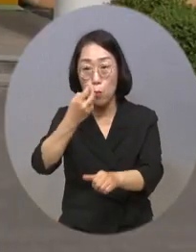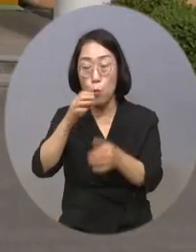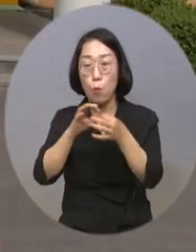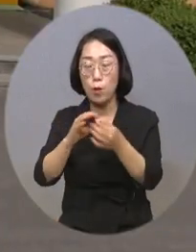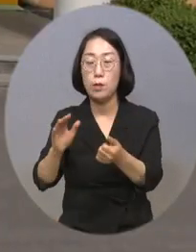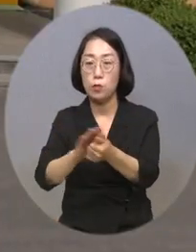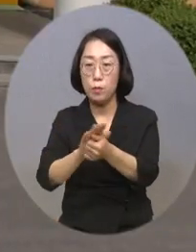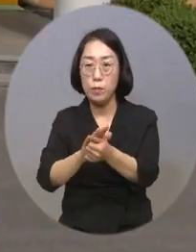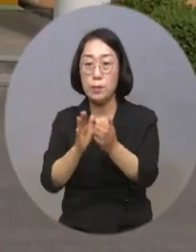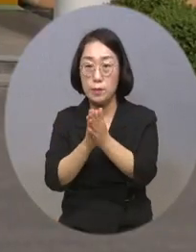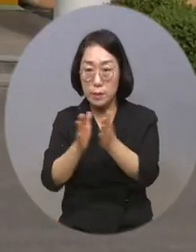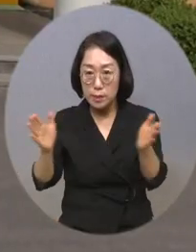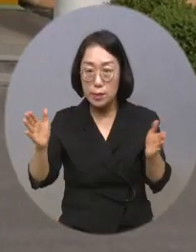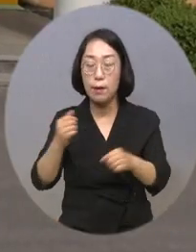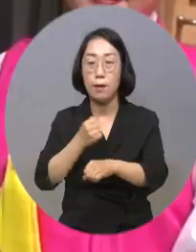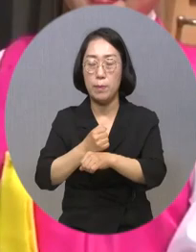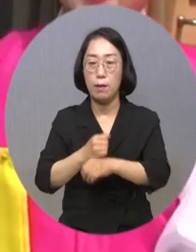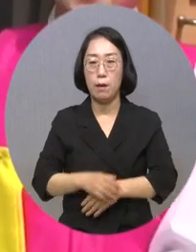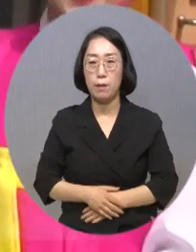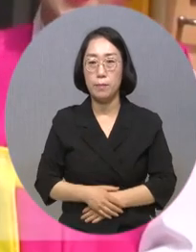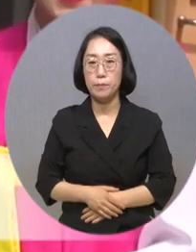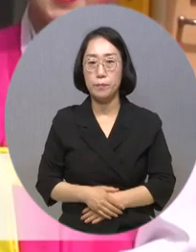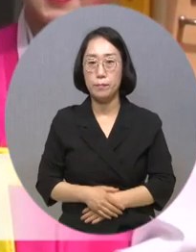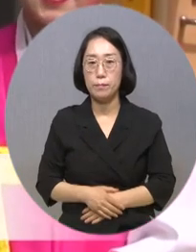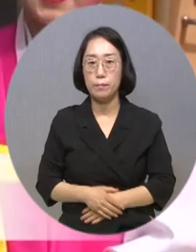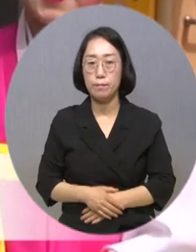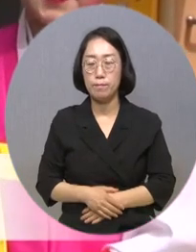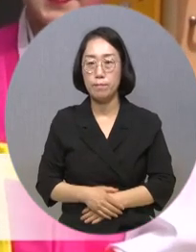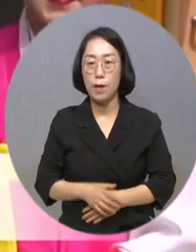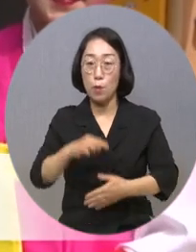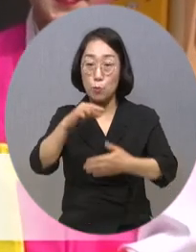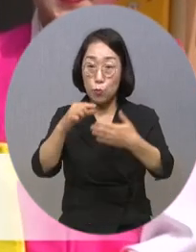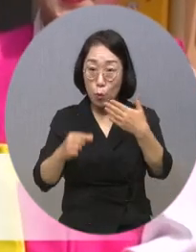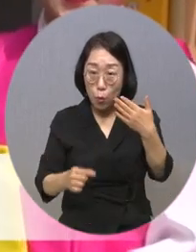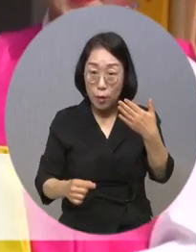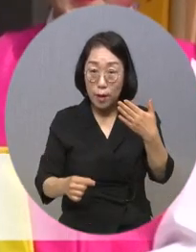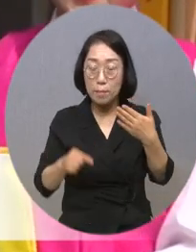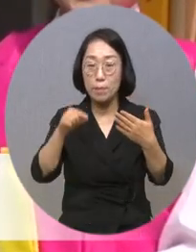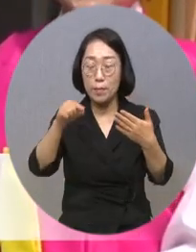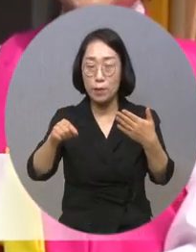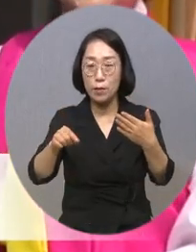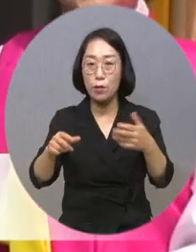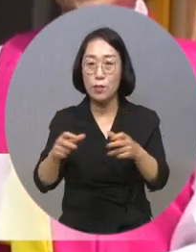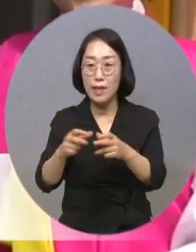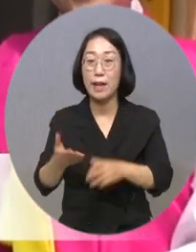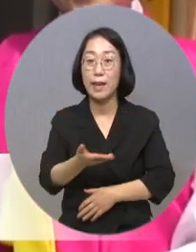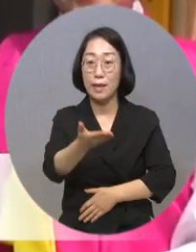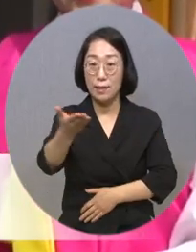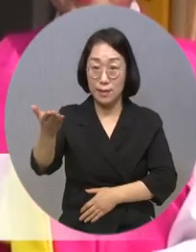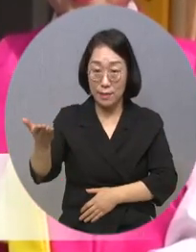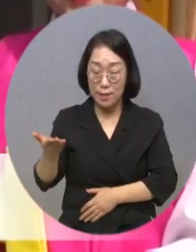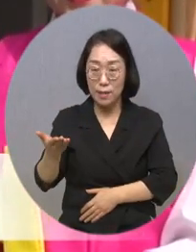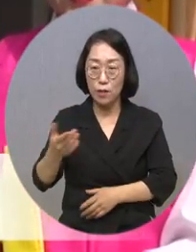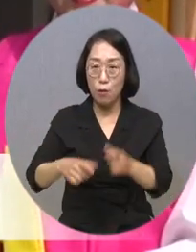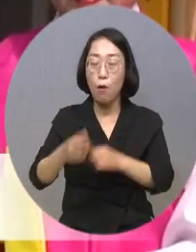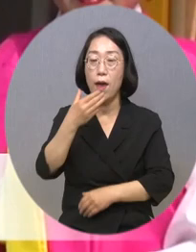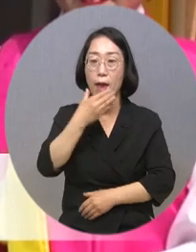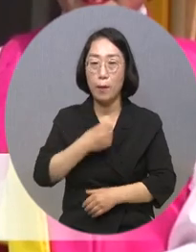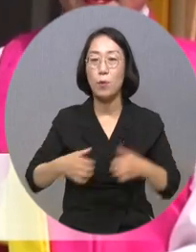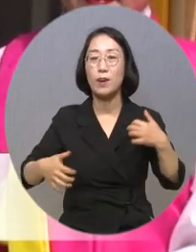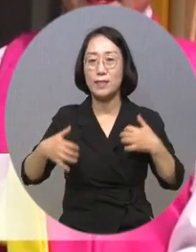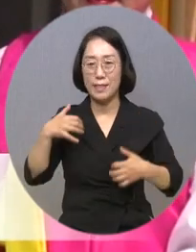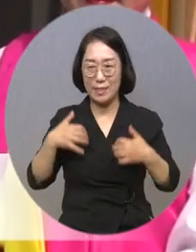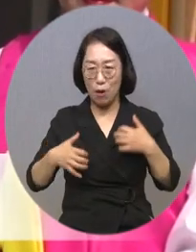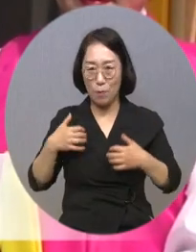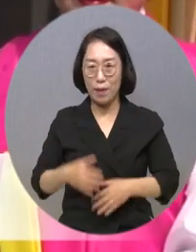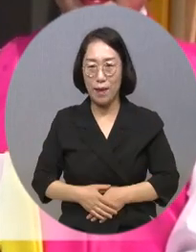서비스 지원이 이뤄집니다. 프로그램을 통해서 우리 장애인분들이 좀 더 행복하고 즐겁게